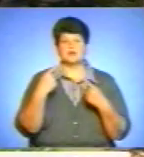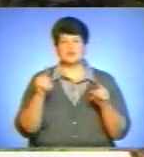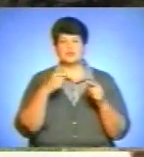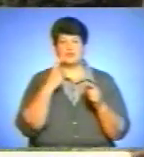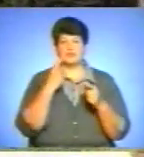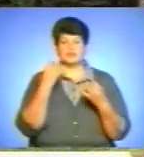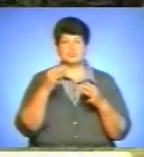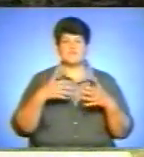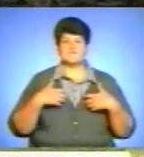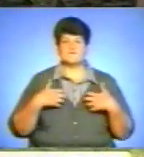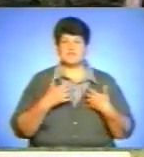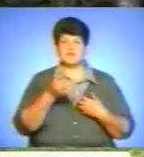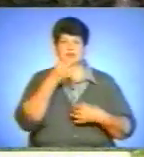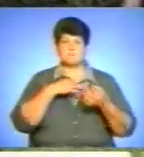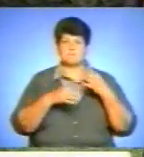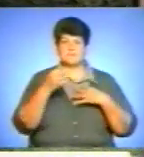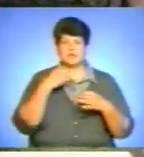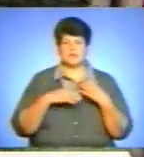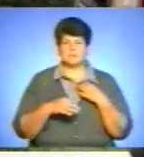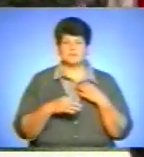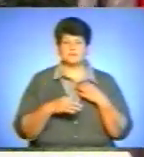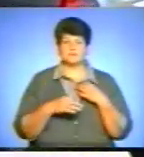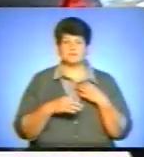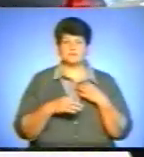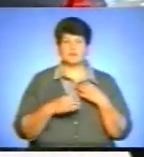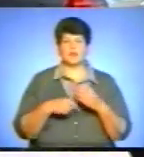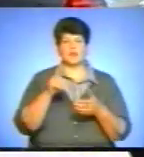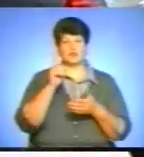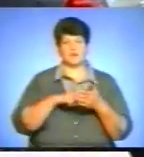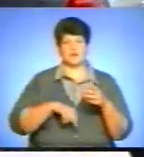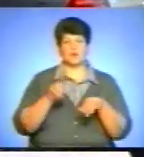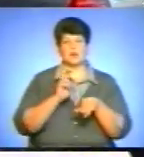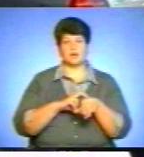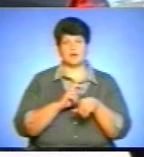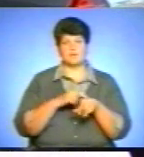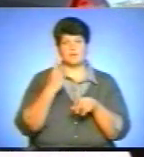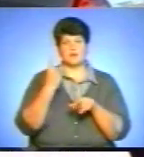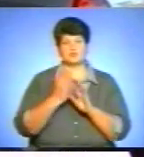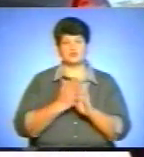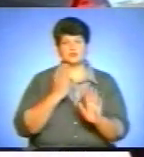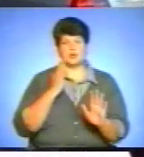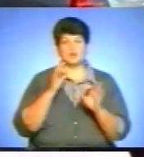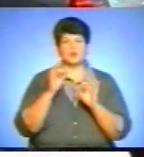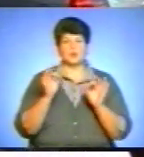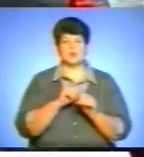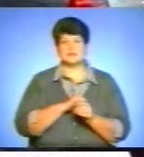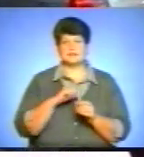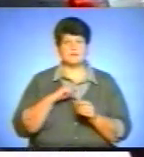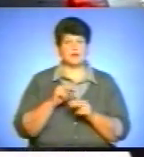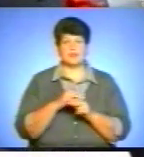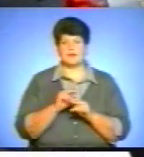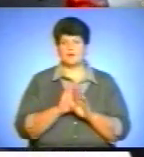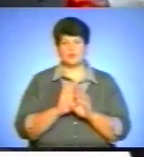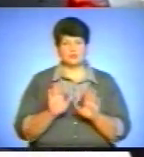вітамінізованого харчування і загартування. Довіряю лікарям, в першу чергу, ніколи сама не лікуєшся.